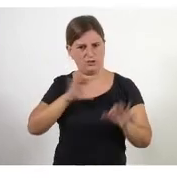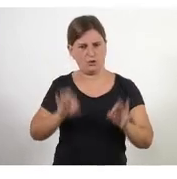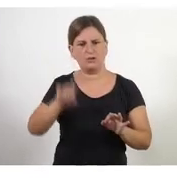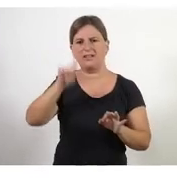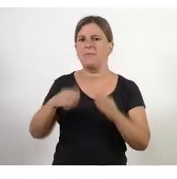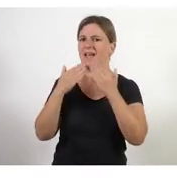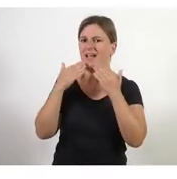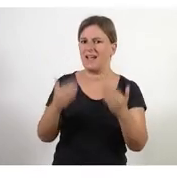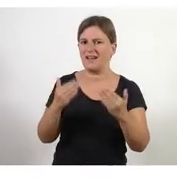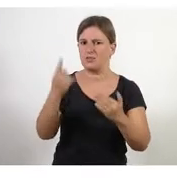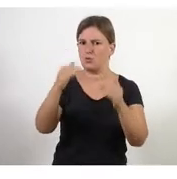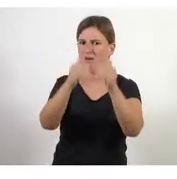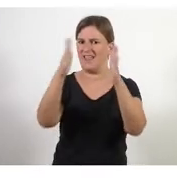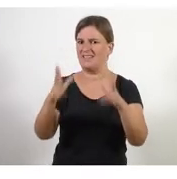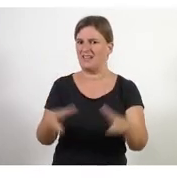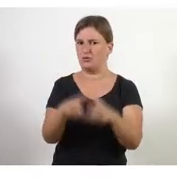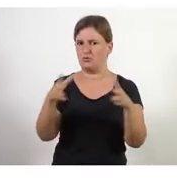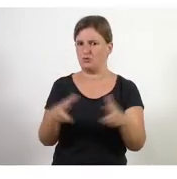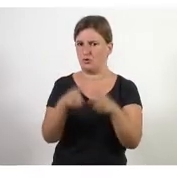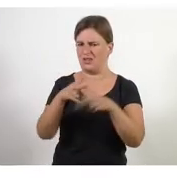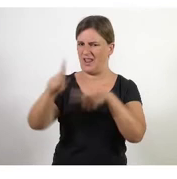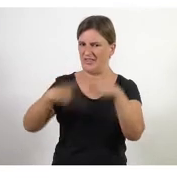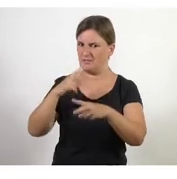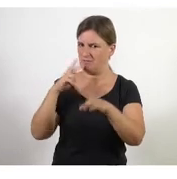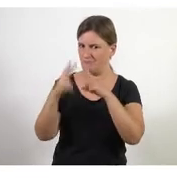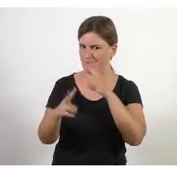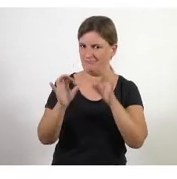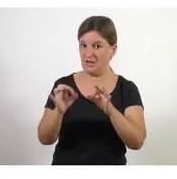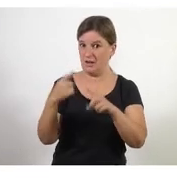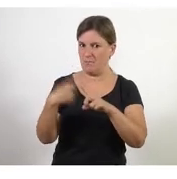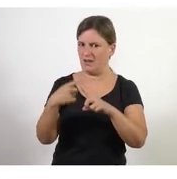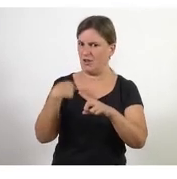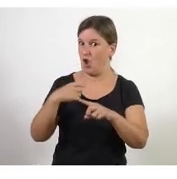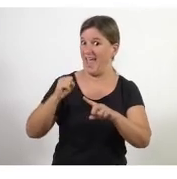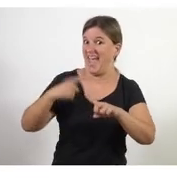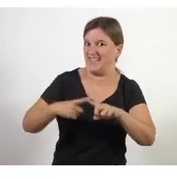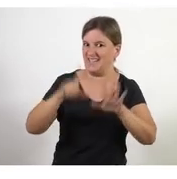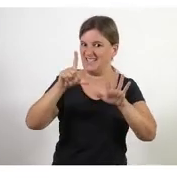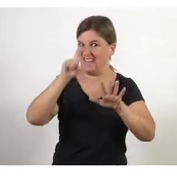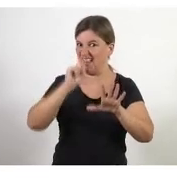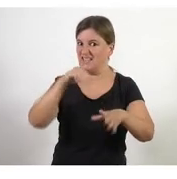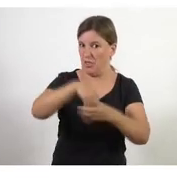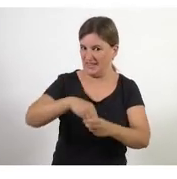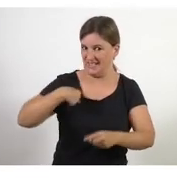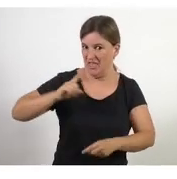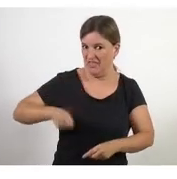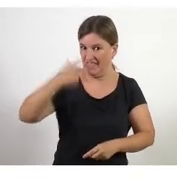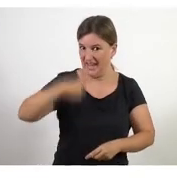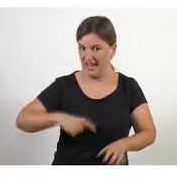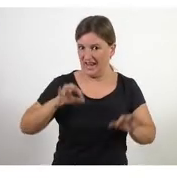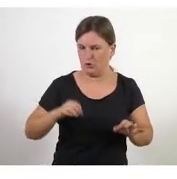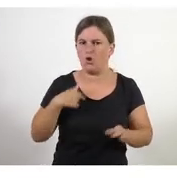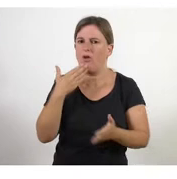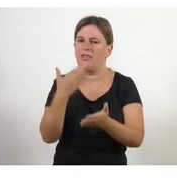les gràcies a una entitat social, després us comentaré amb la que vaig passar set anys de director, i demanar-vos una mica de